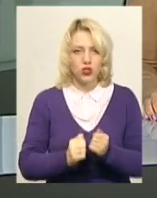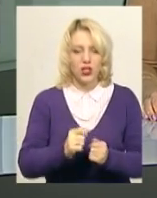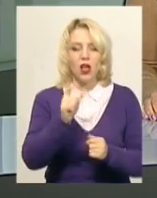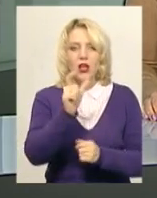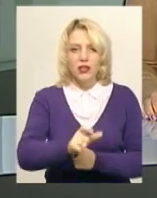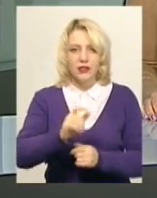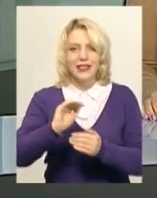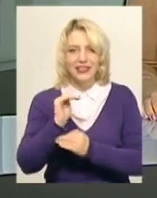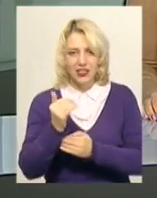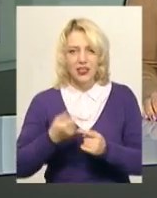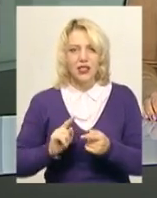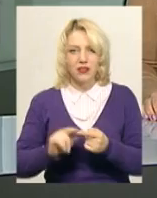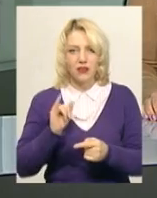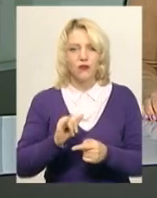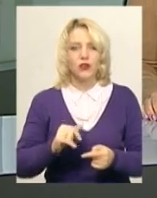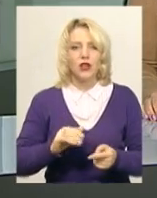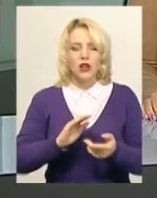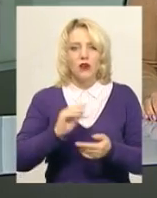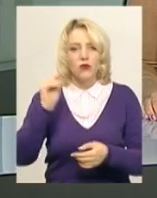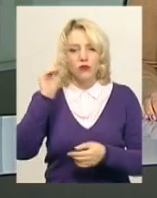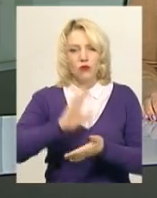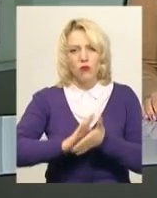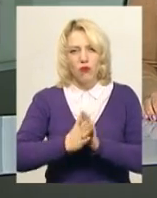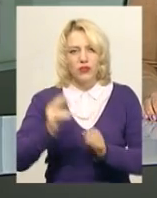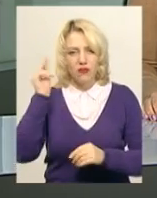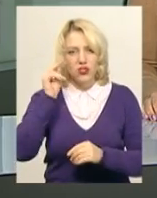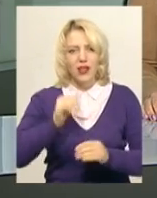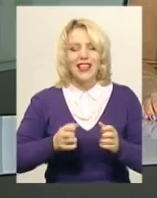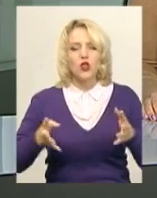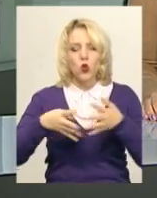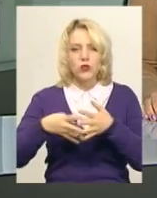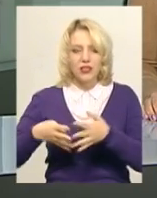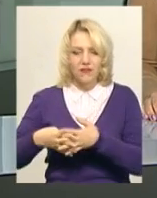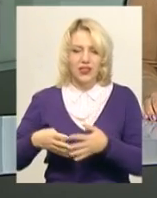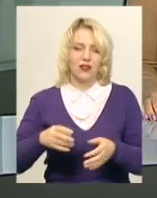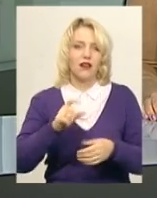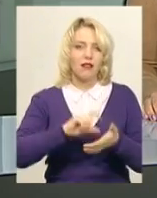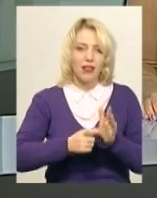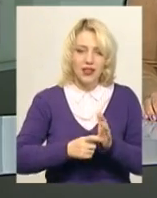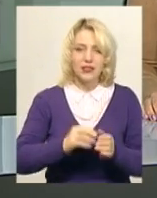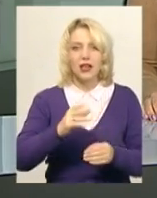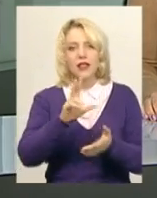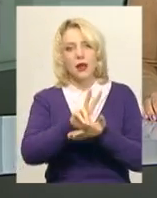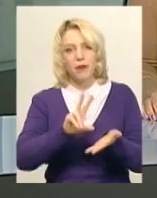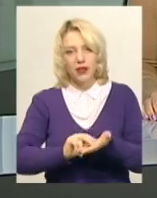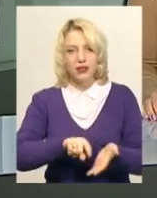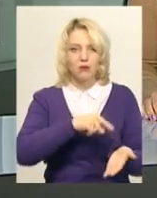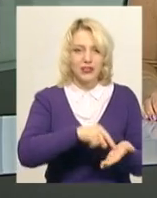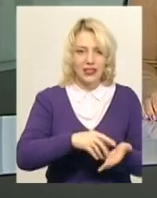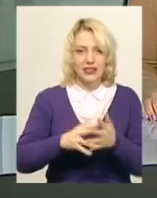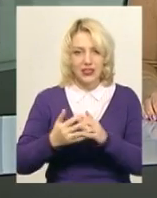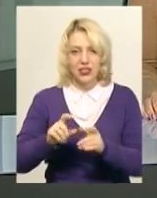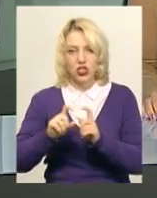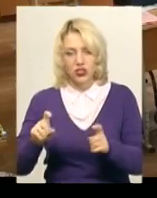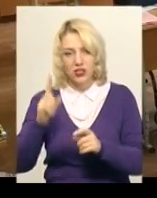По виботу центру та навчання дітей в інклюзивних класах на прикладі сільської та міської шкіл більше розповість моя колега Вікторія Зелінська.